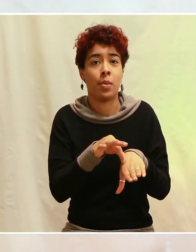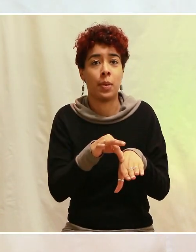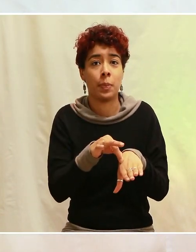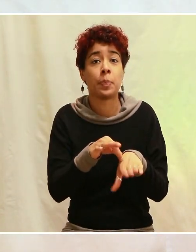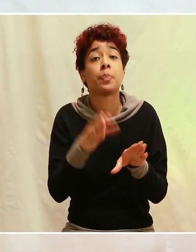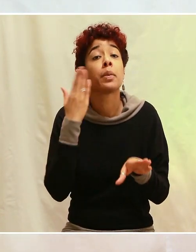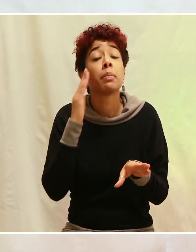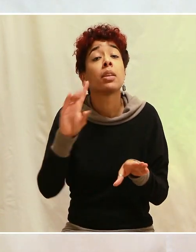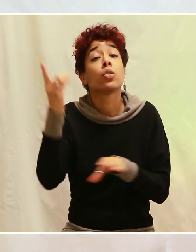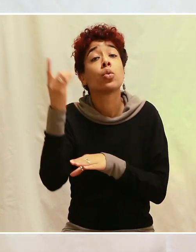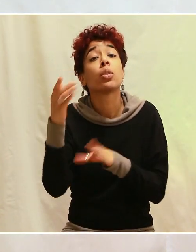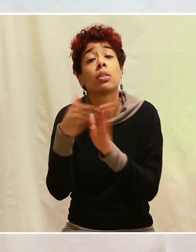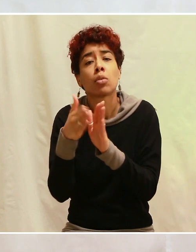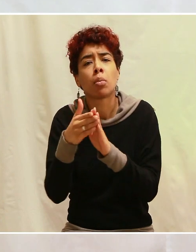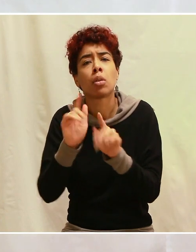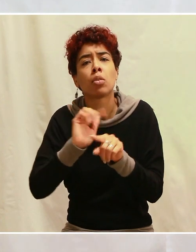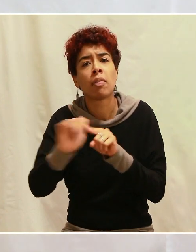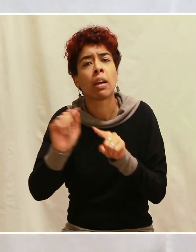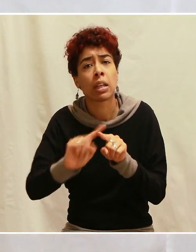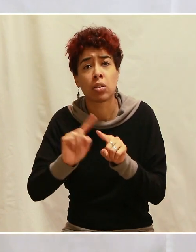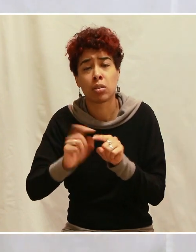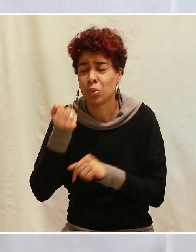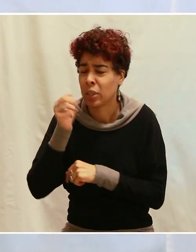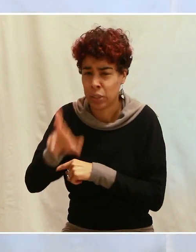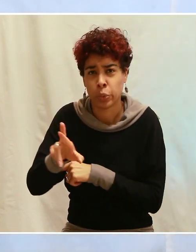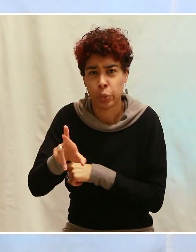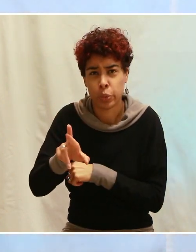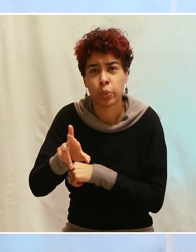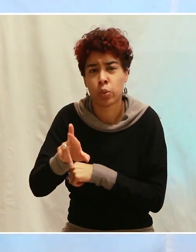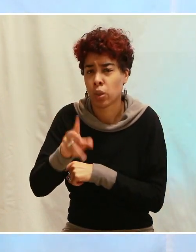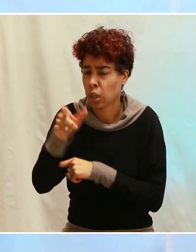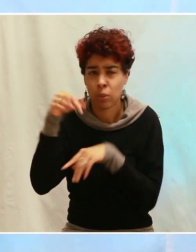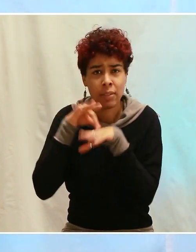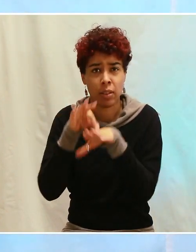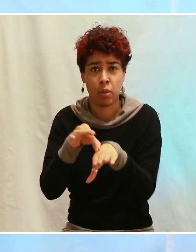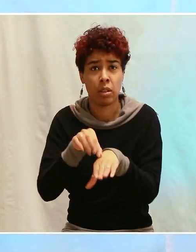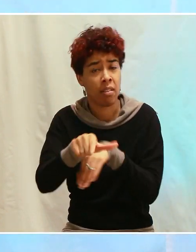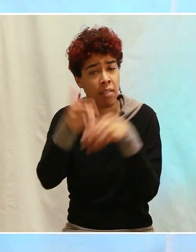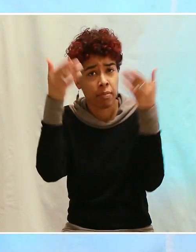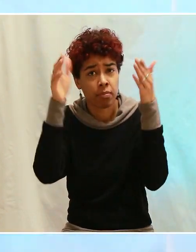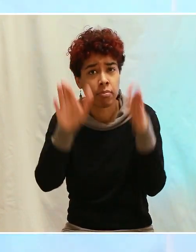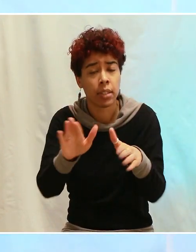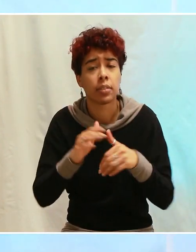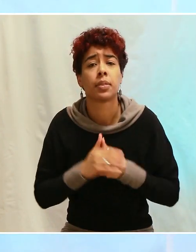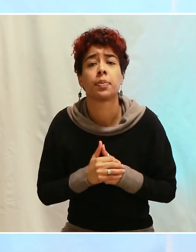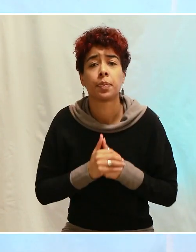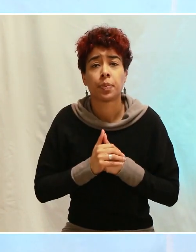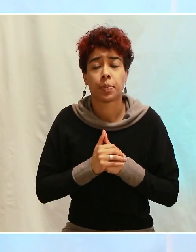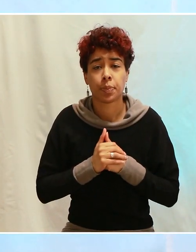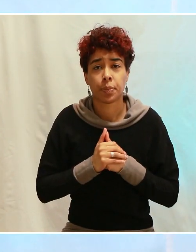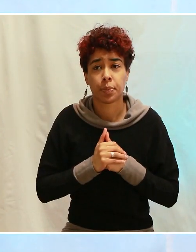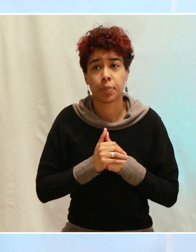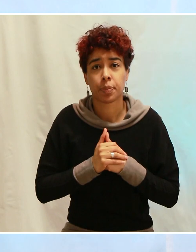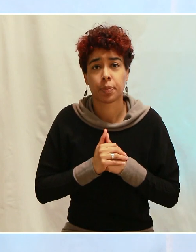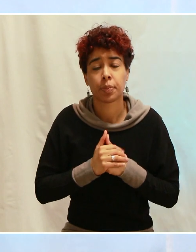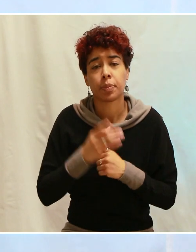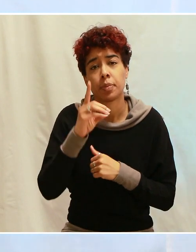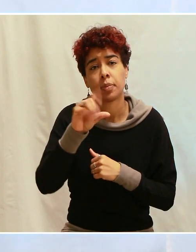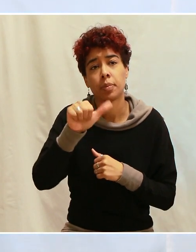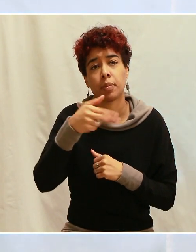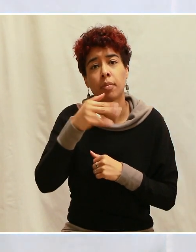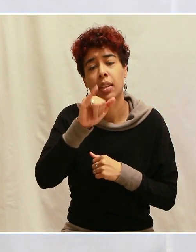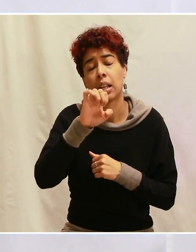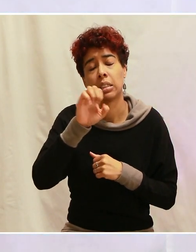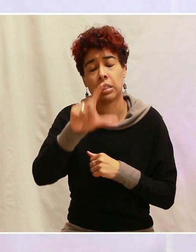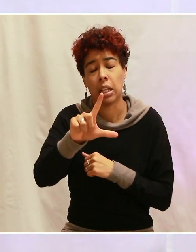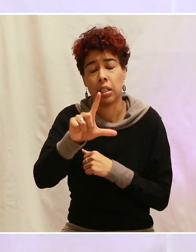longtemps, tu es sûr et certain que Dieu va t'accompagner dans ton voyage et tu seras baigné. Daniel, chapitre 1, verset 8. La Bible nous dit «